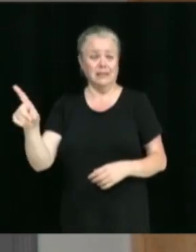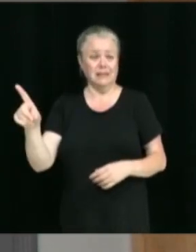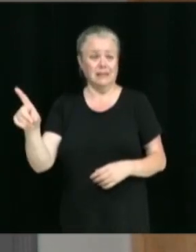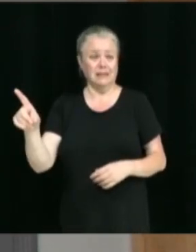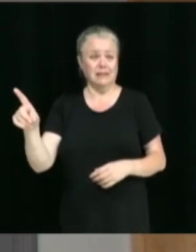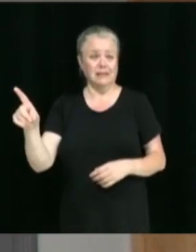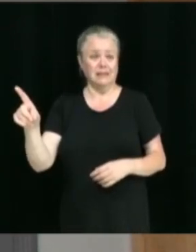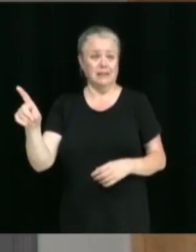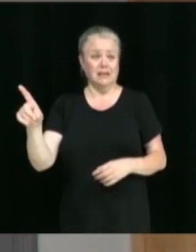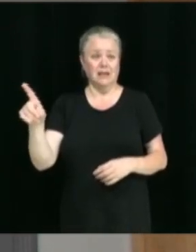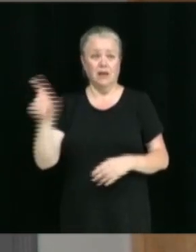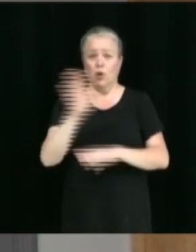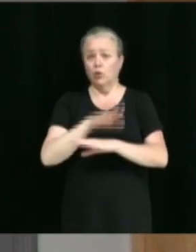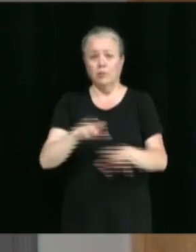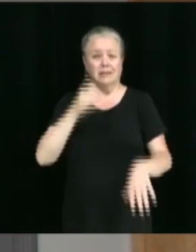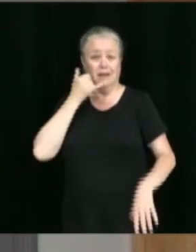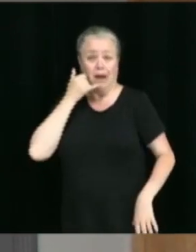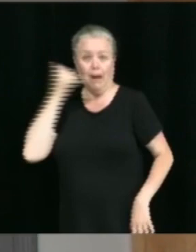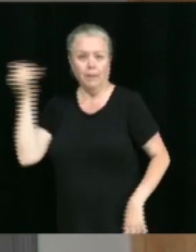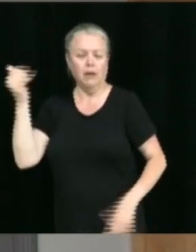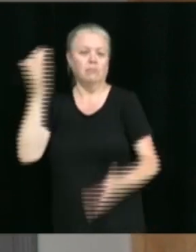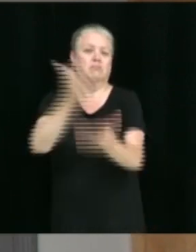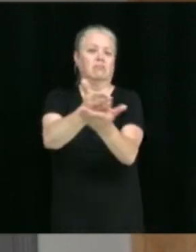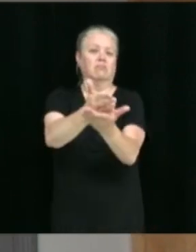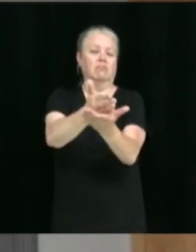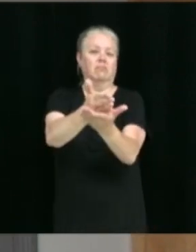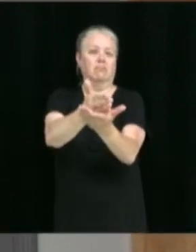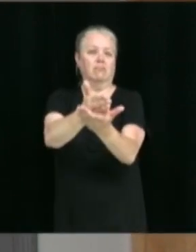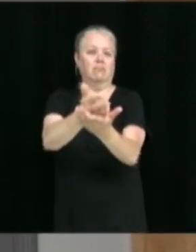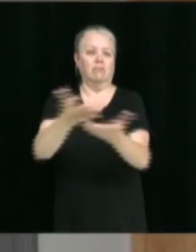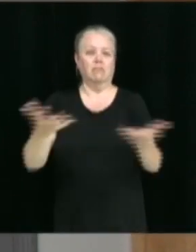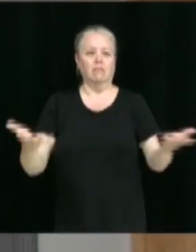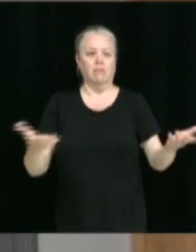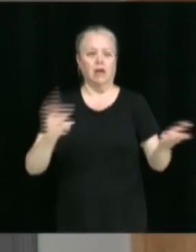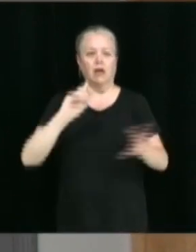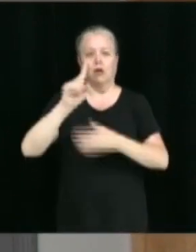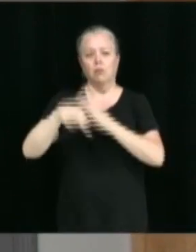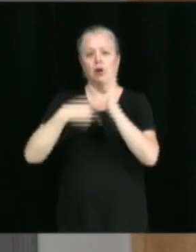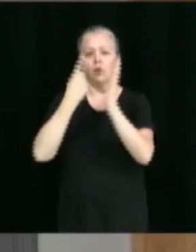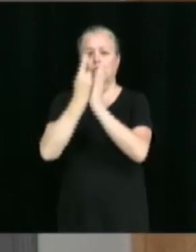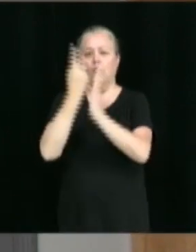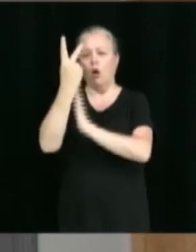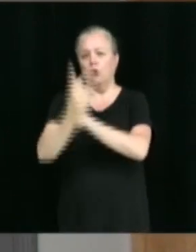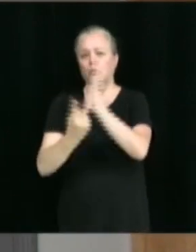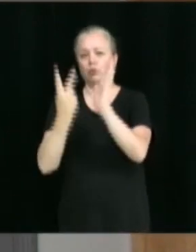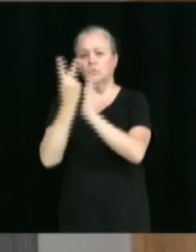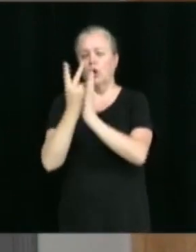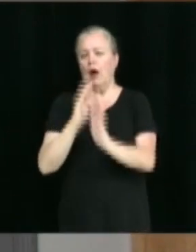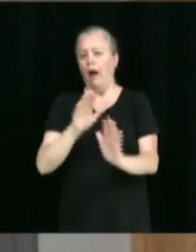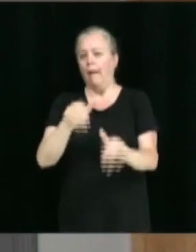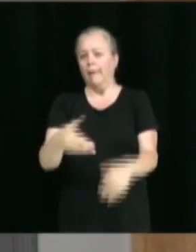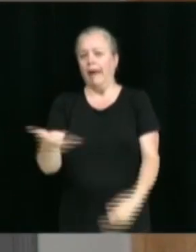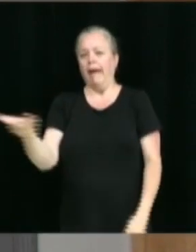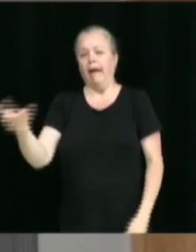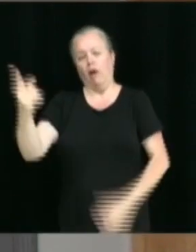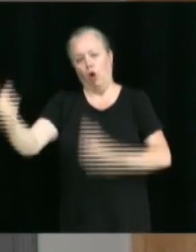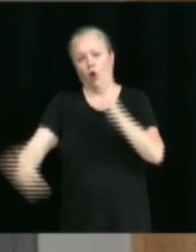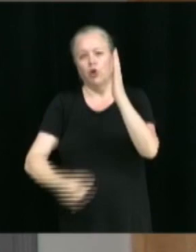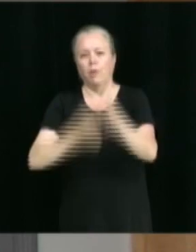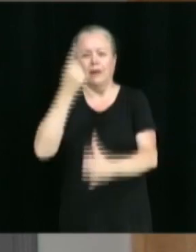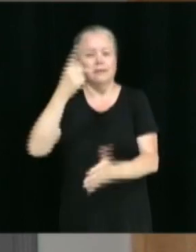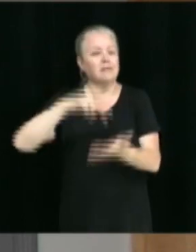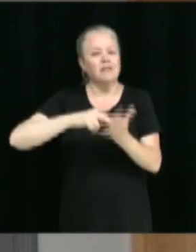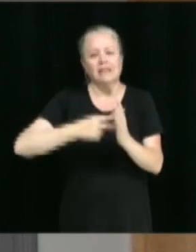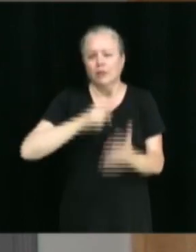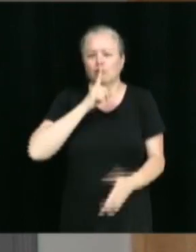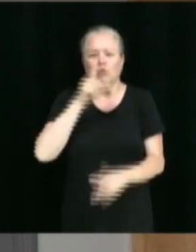le call a été fait, tout arrête. Puis, une heure ou deux après, ça recommence. On est pas mal sûrs que les conversations sont